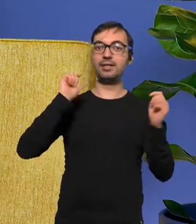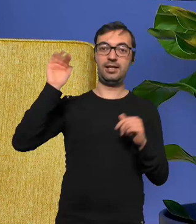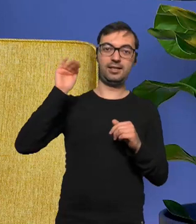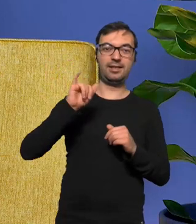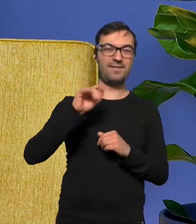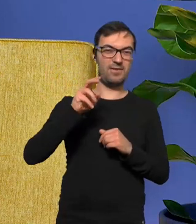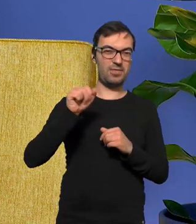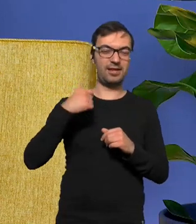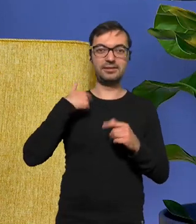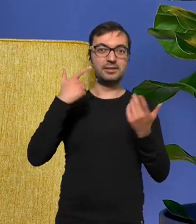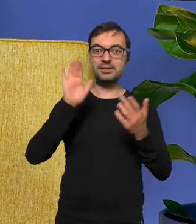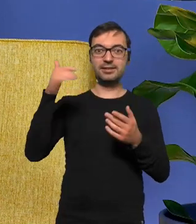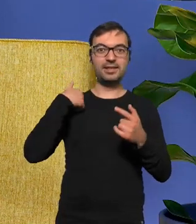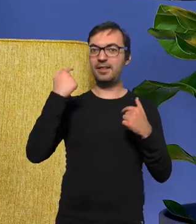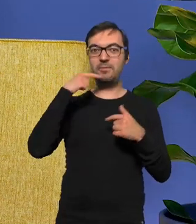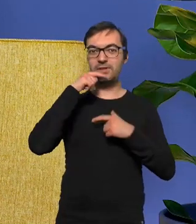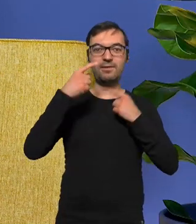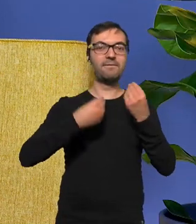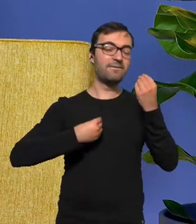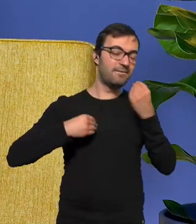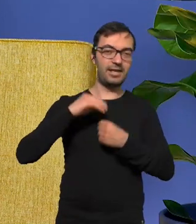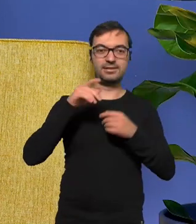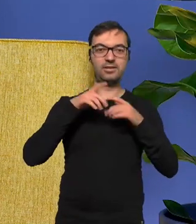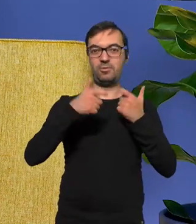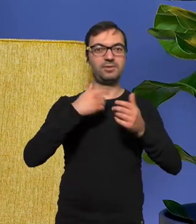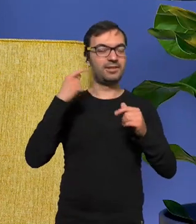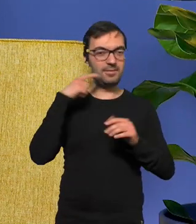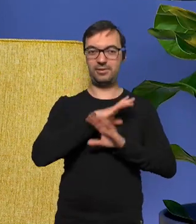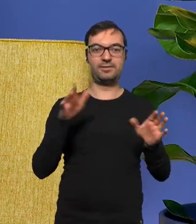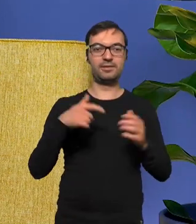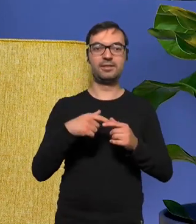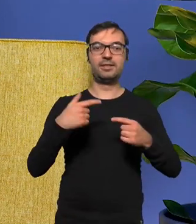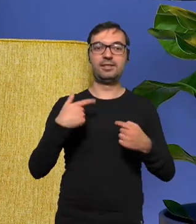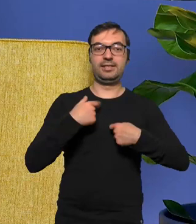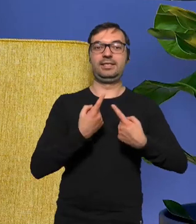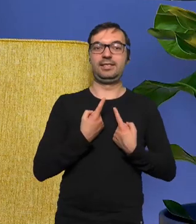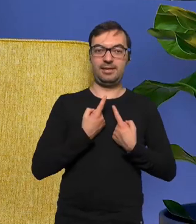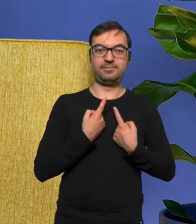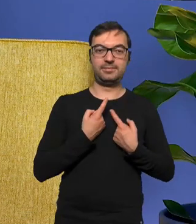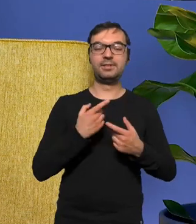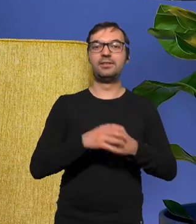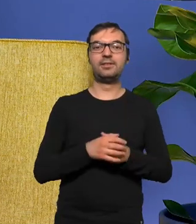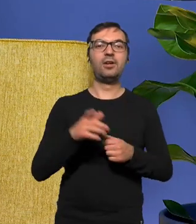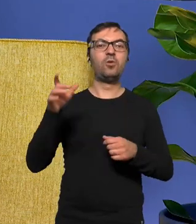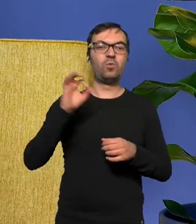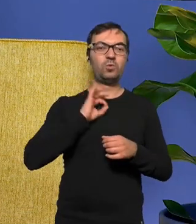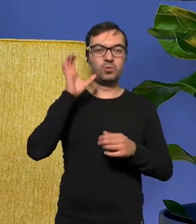Iwona ja nie potrafię już produkować miksować tylu utworów bo jednak sam przyzwyczaiłem oprócz tego że słuchacza do tych